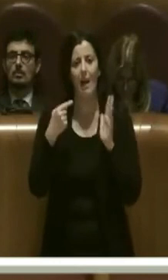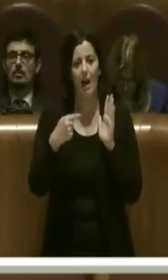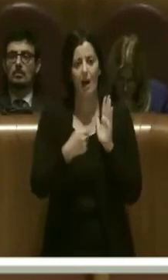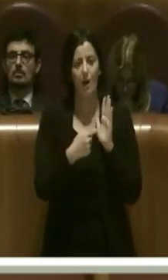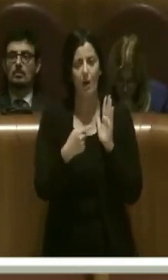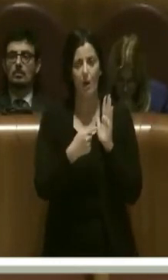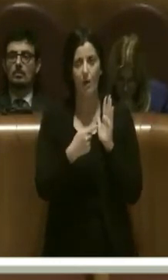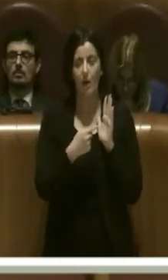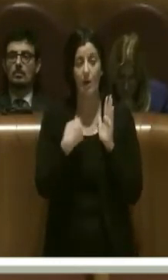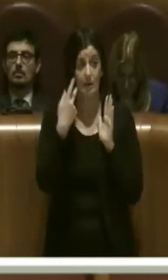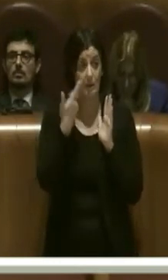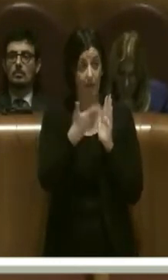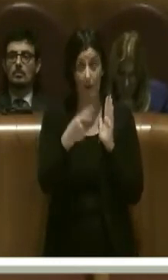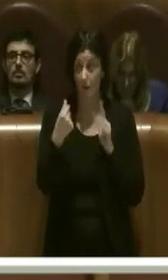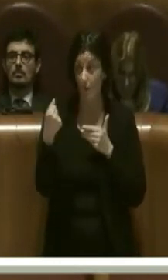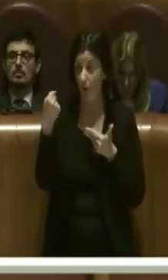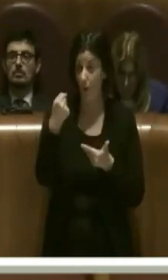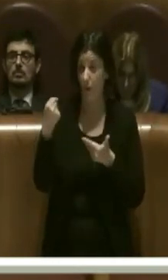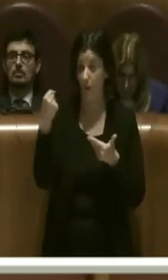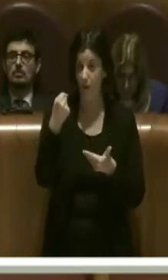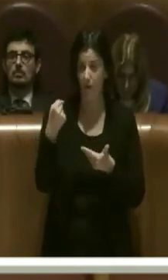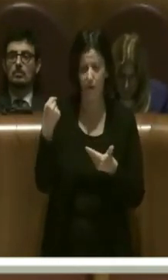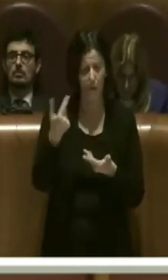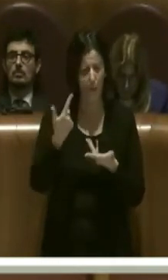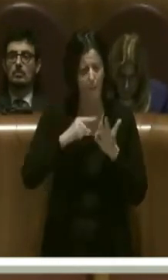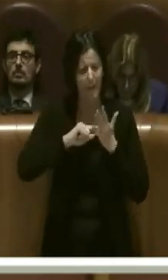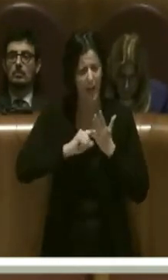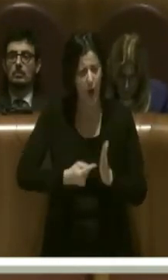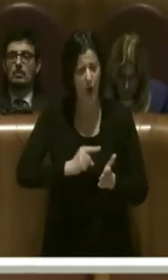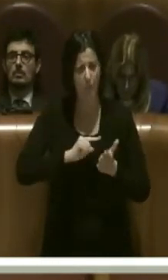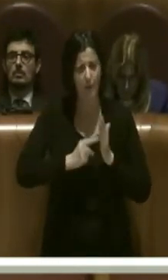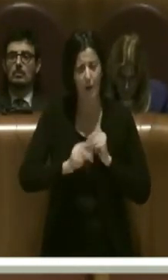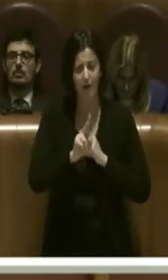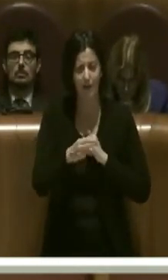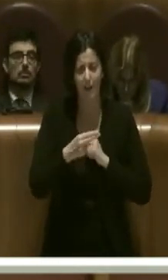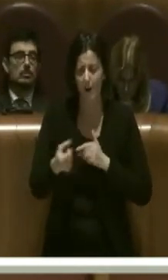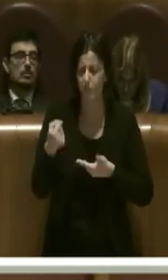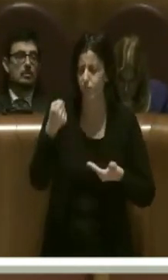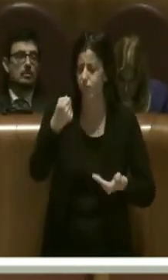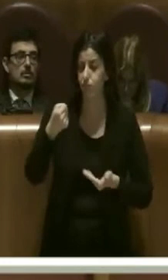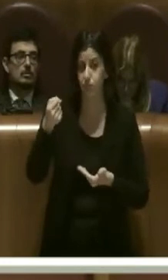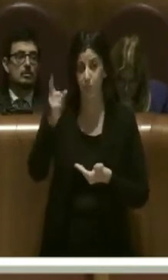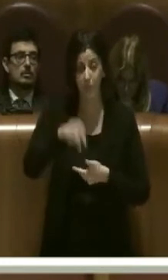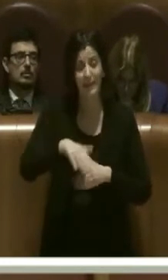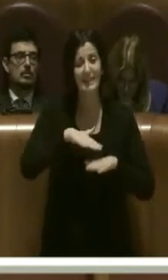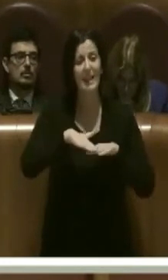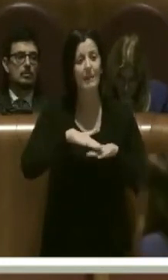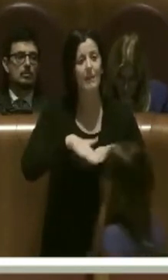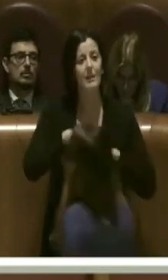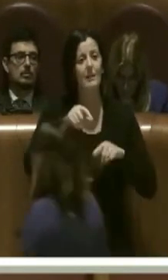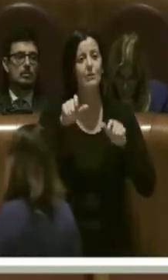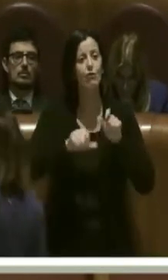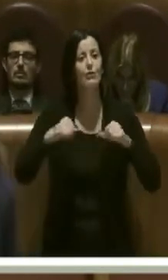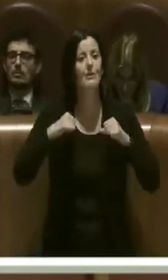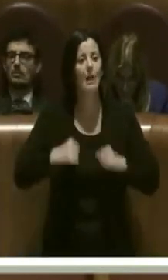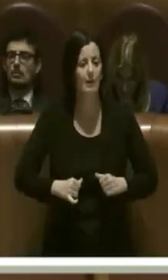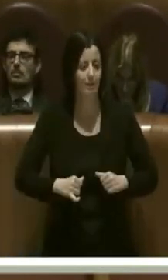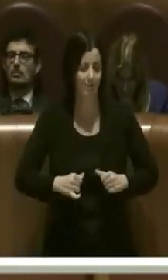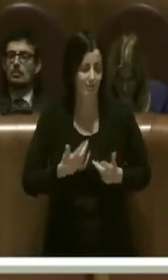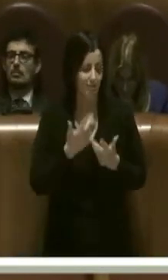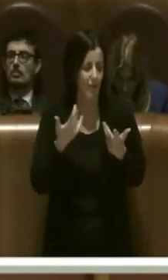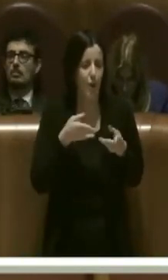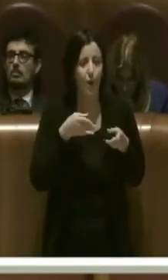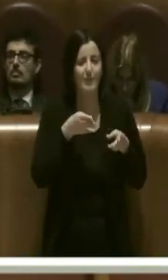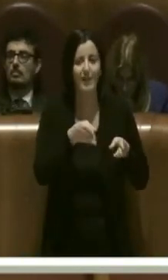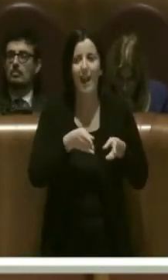sono tanti fondi, guardi che parliamo di milioni e milioni di euro che vengono dati, sono servizi ai cittadini, sono strade, lo sa benissimo che non lo devo